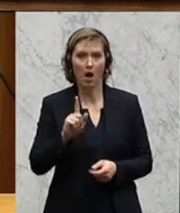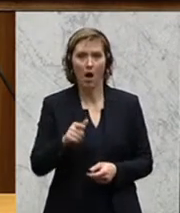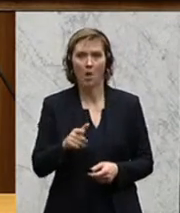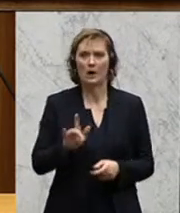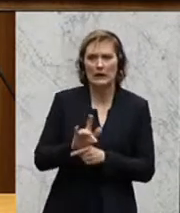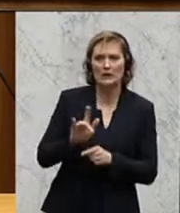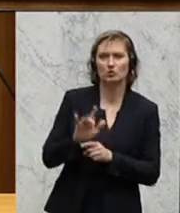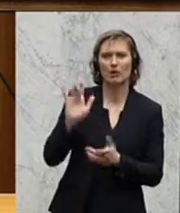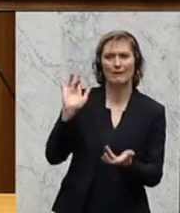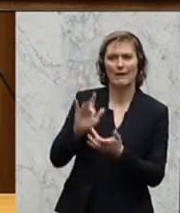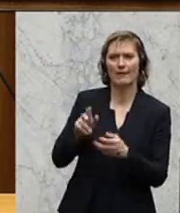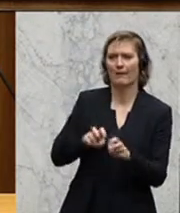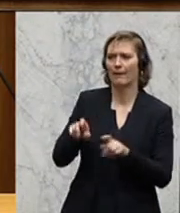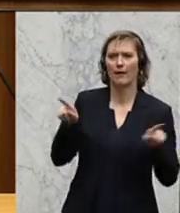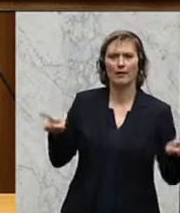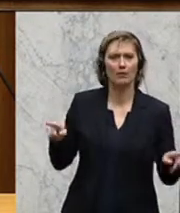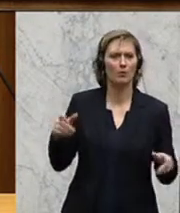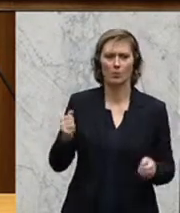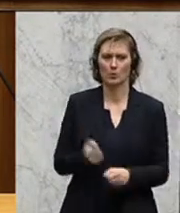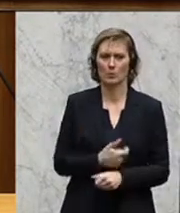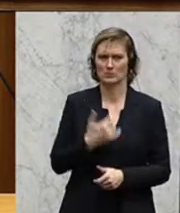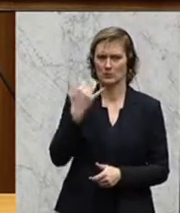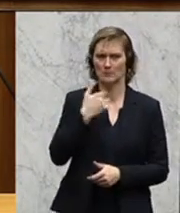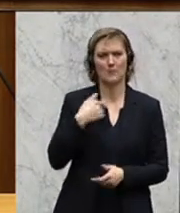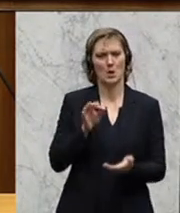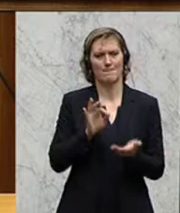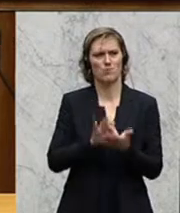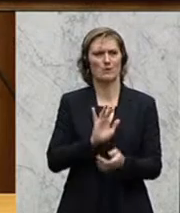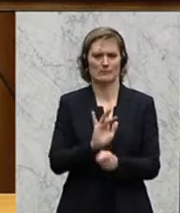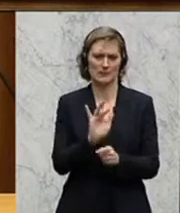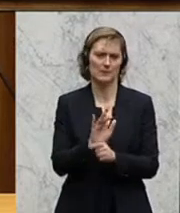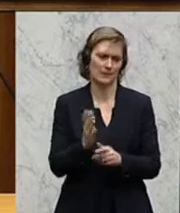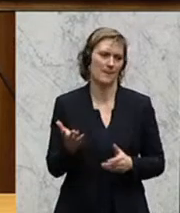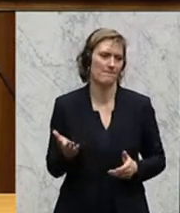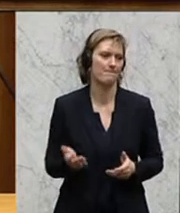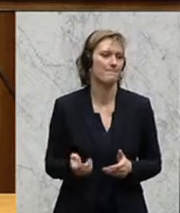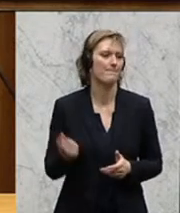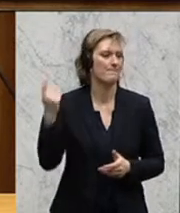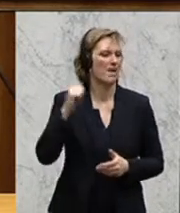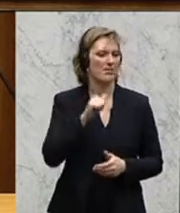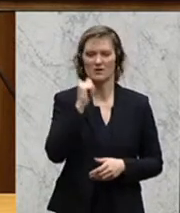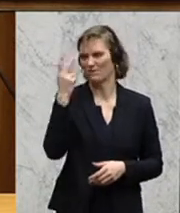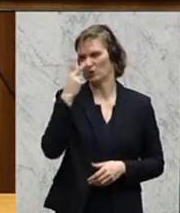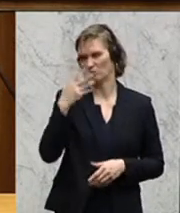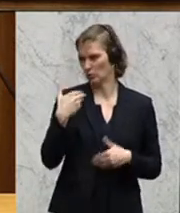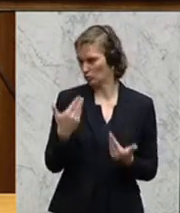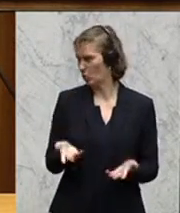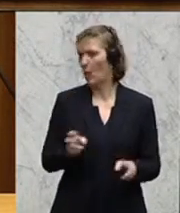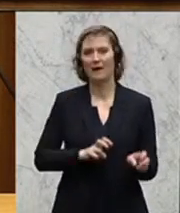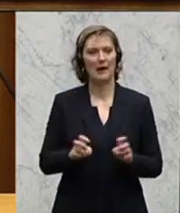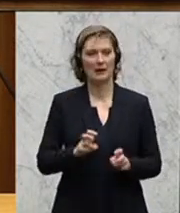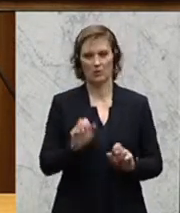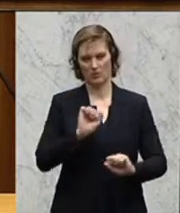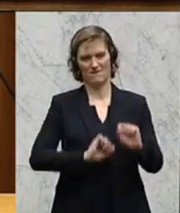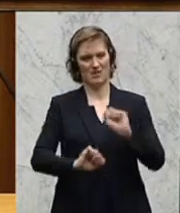kritisch gegenüber der Regierung auftreten. Das heißt, auch das ist ein Kritikpunkt von uns, wo es nicht nachvollziehbar ist, wie sich hier die Regierung